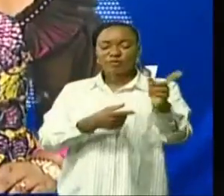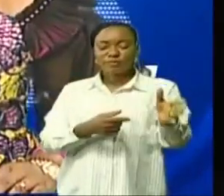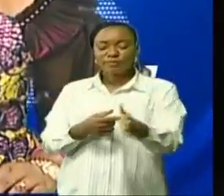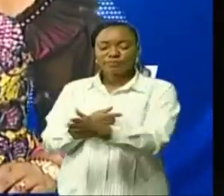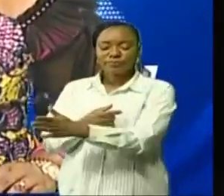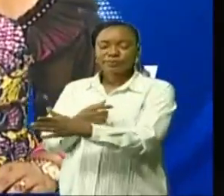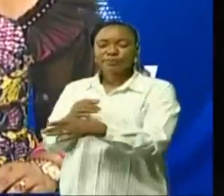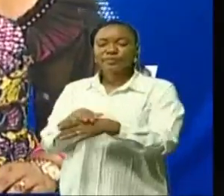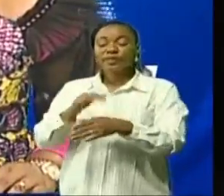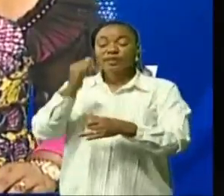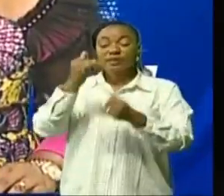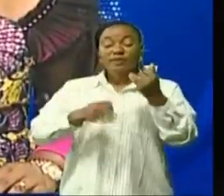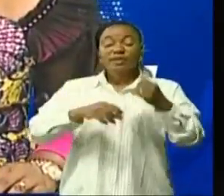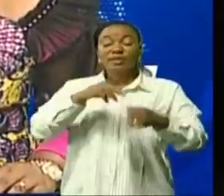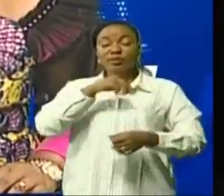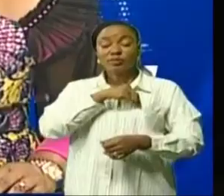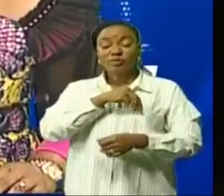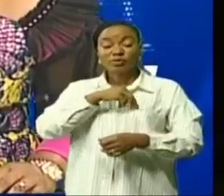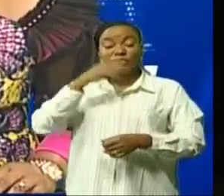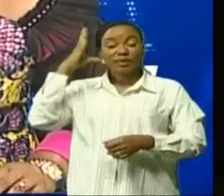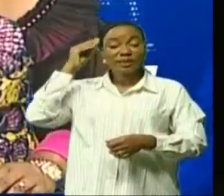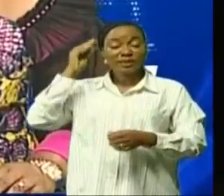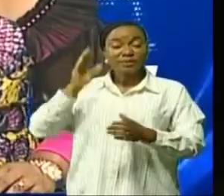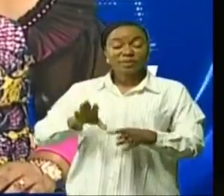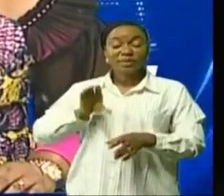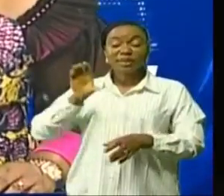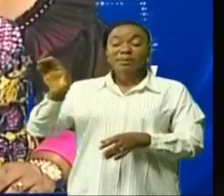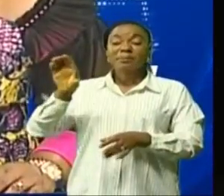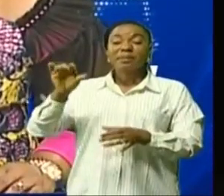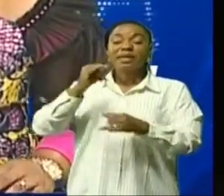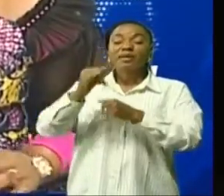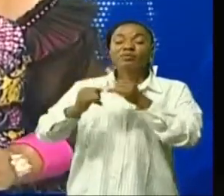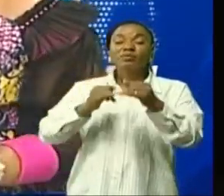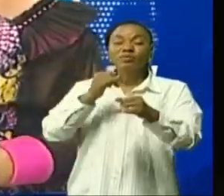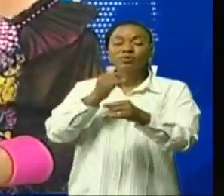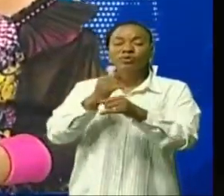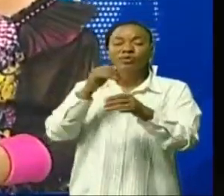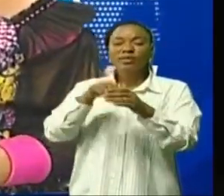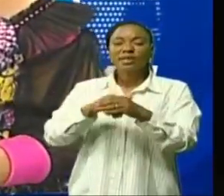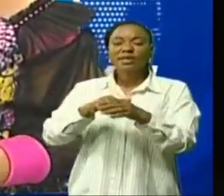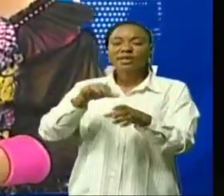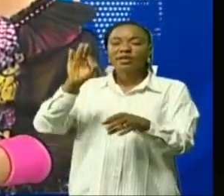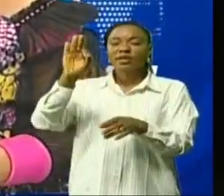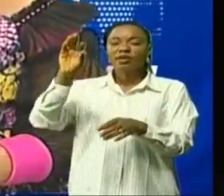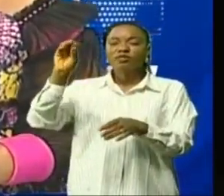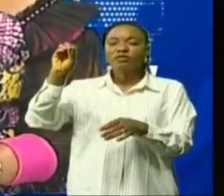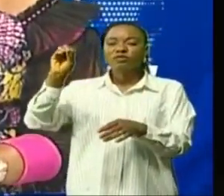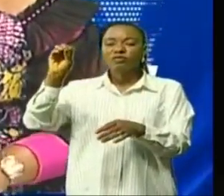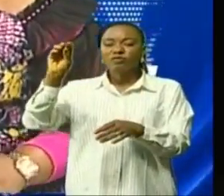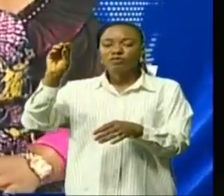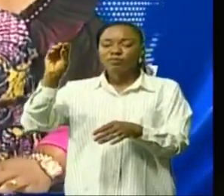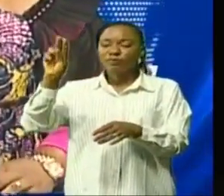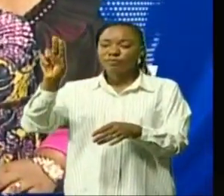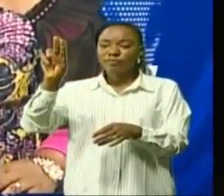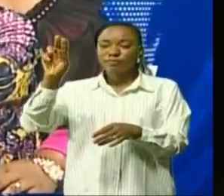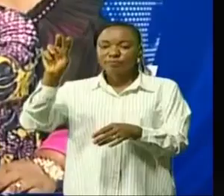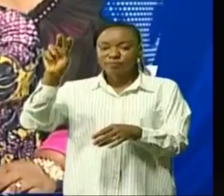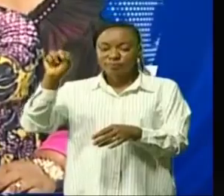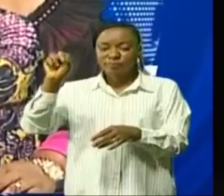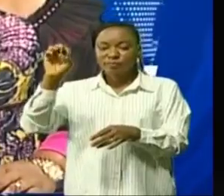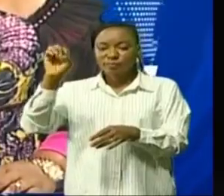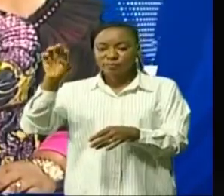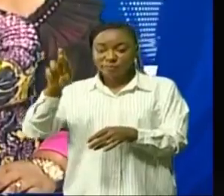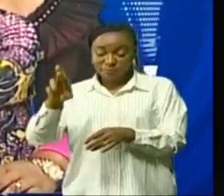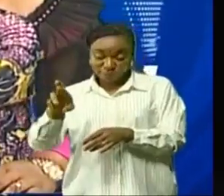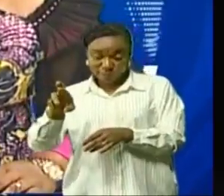Fin mission d'audit des experts de la Banque mondiale au Fonair une mission sanctionnée par un rapport satisfaisant qui va